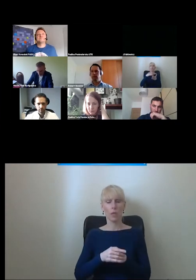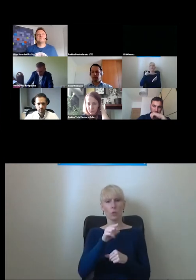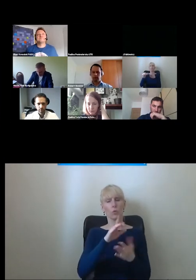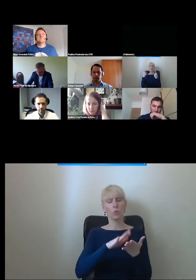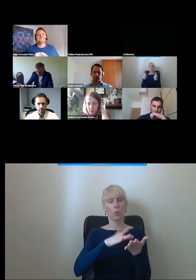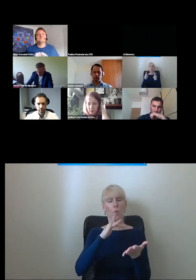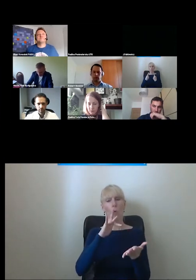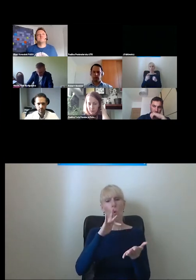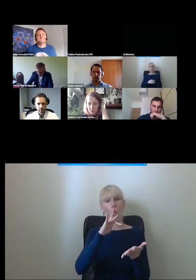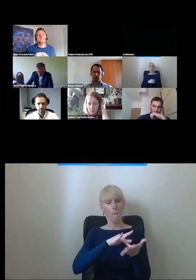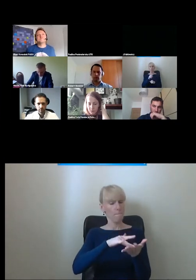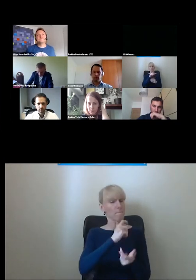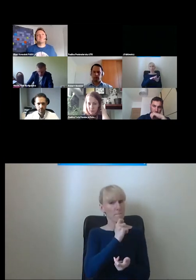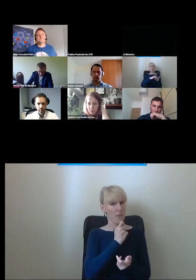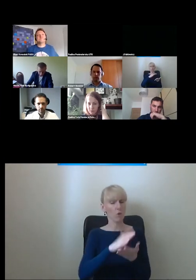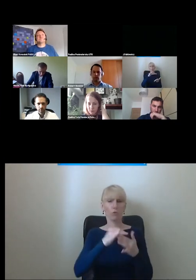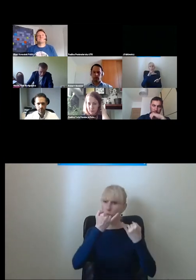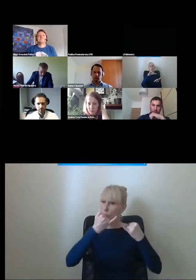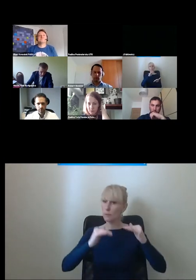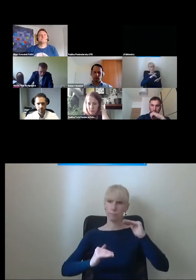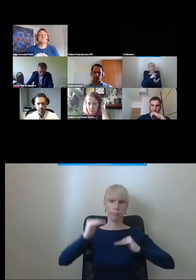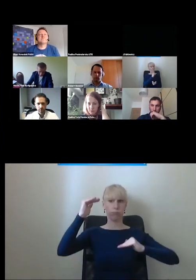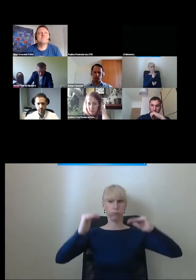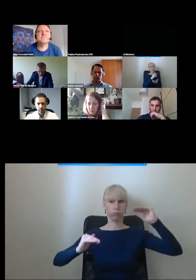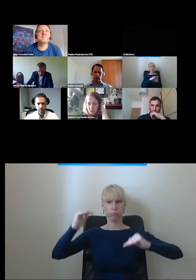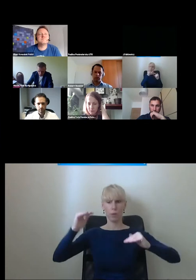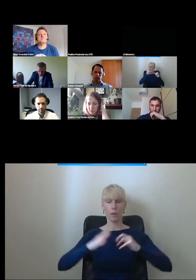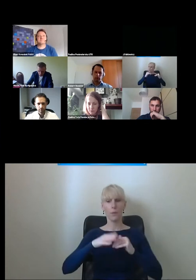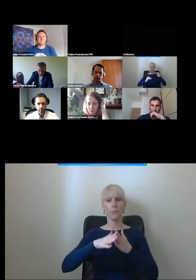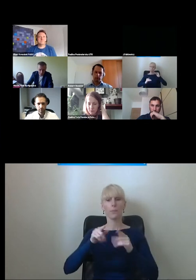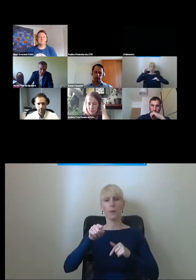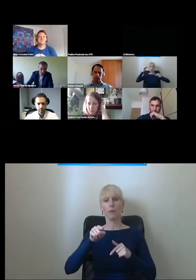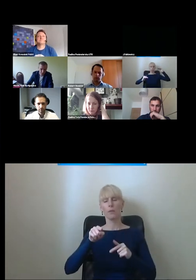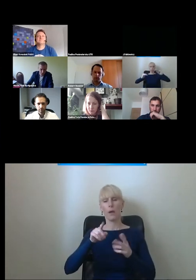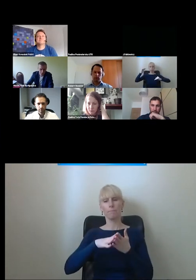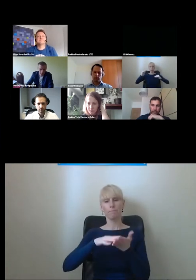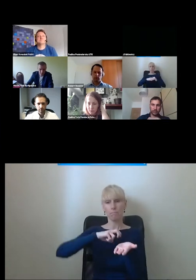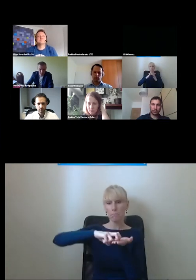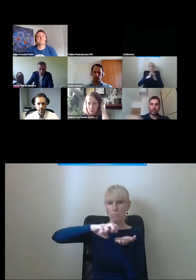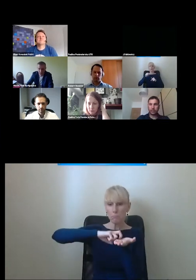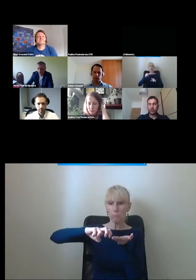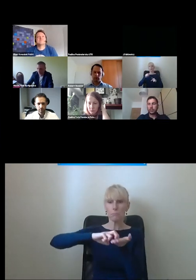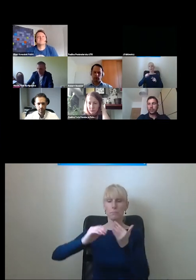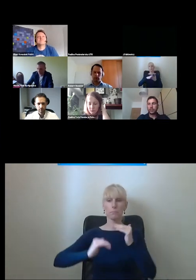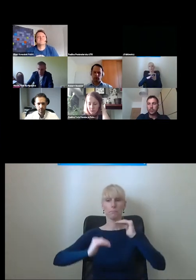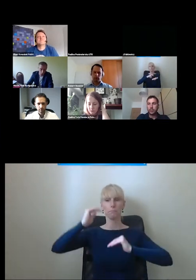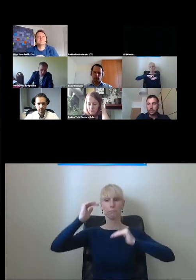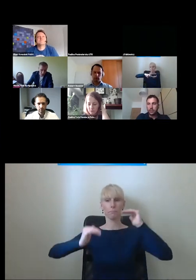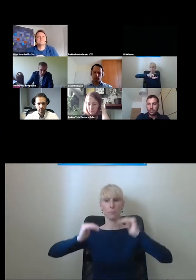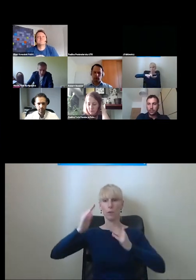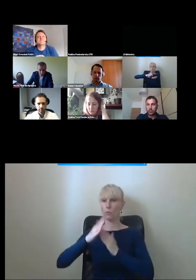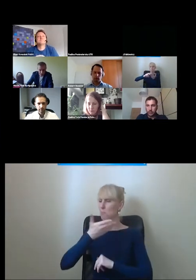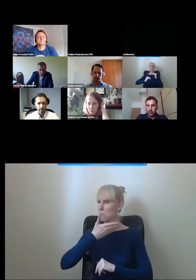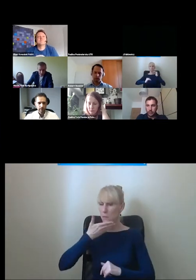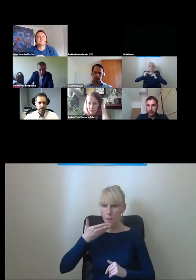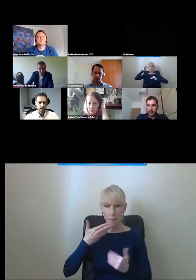Mimo, że Bydgoszcz jest zróżnicowana wysokościowo, to takich powiedzmy naciągach pieszych urządzeń, ruchomych w